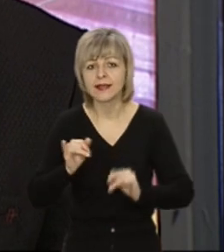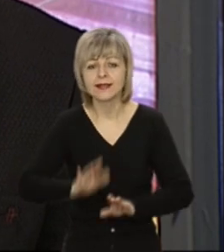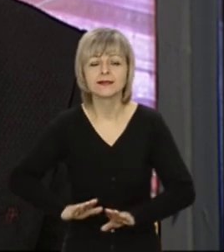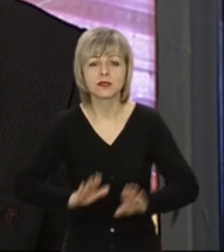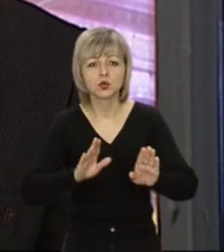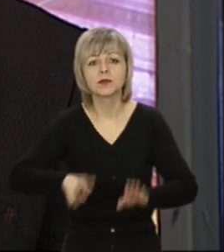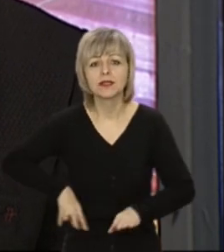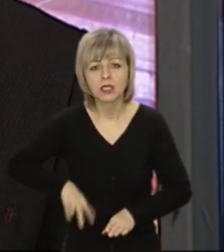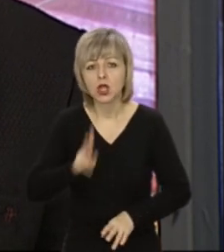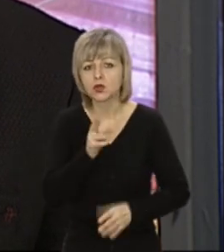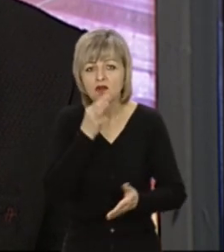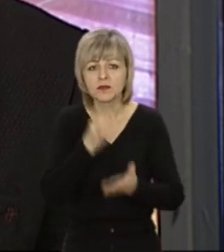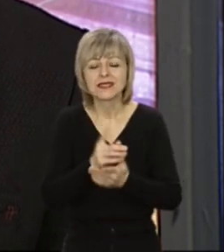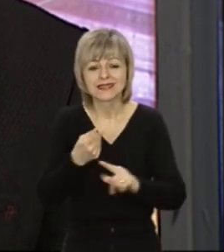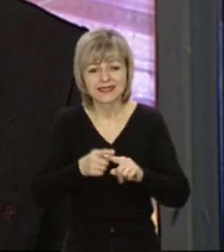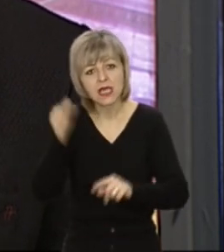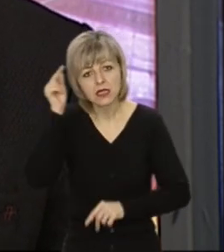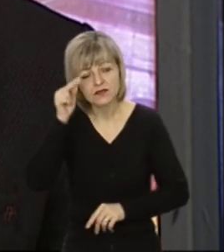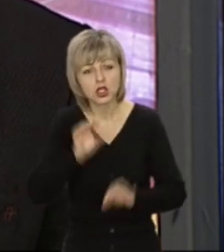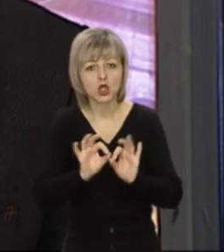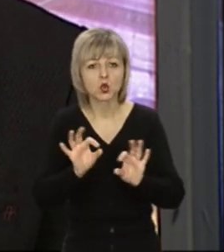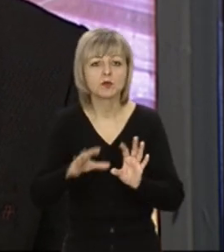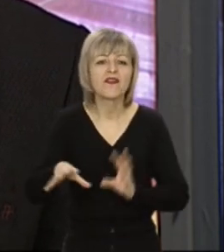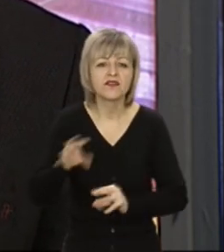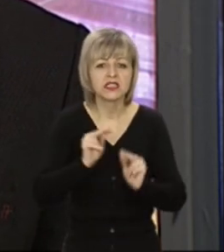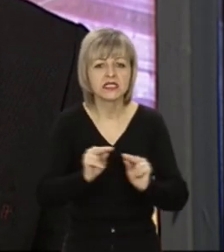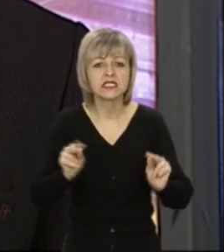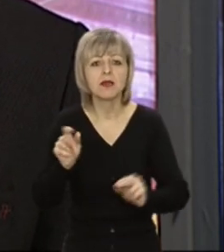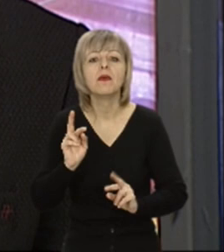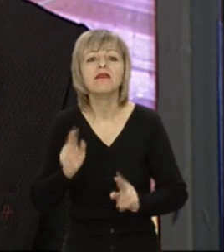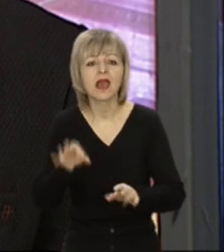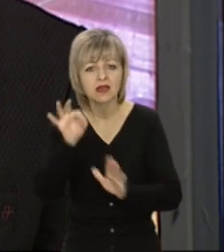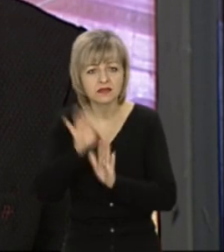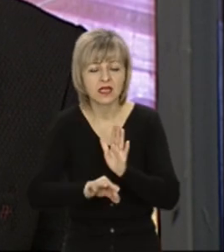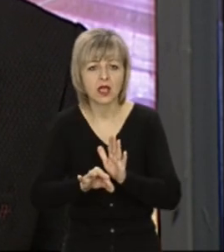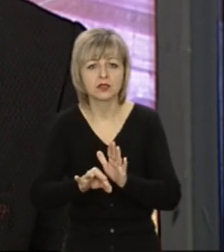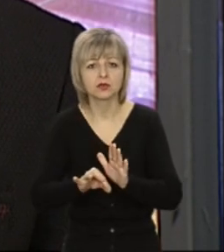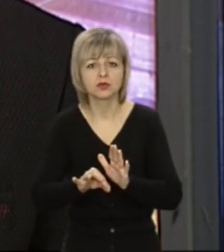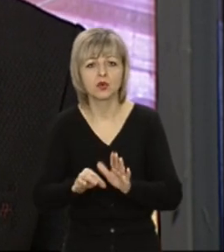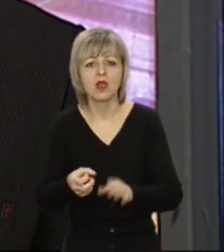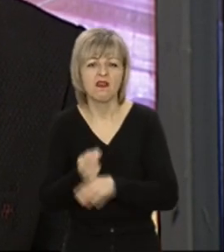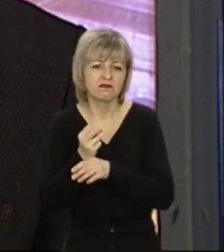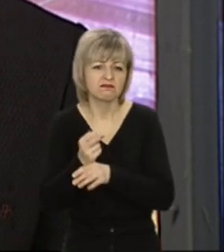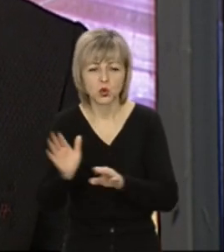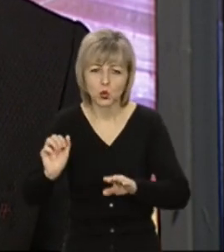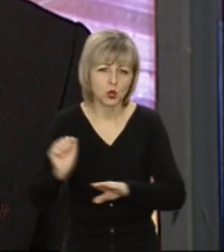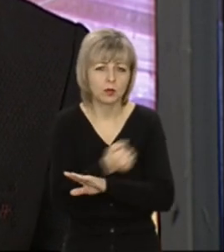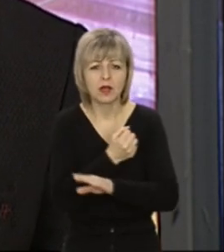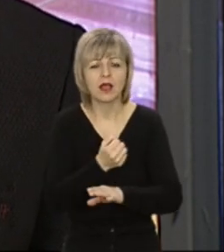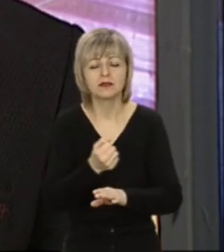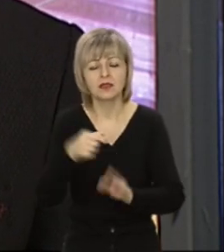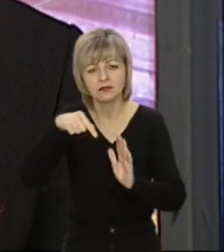директора, який відповідає за дистанційне навчання, розповів усім, як зразу вивести із бесіди того